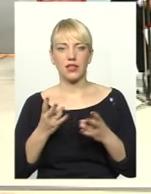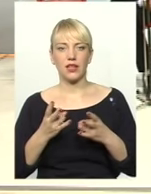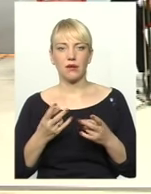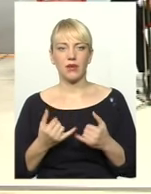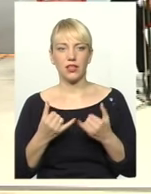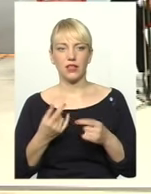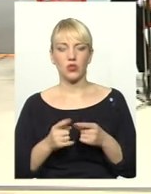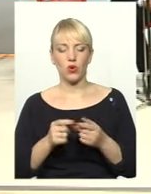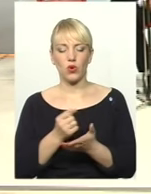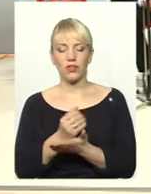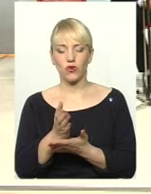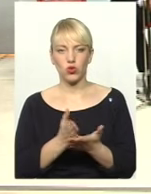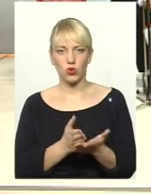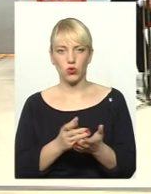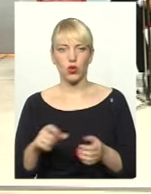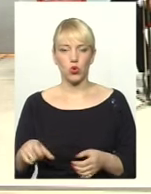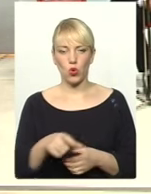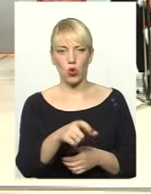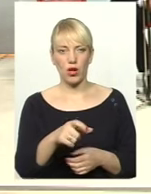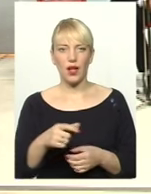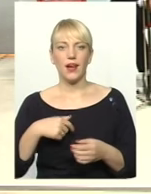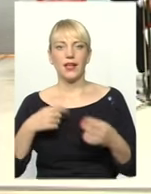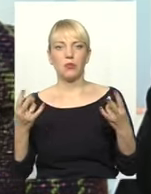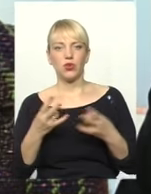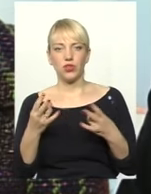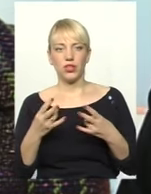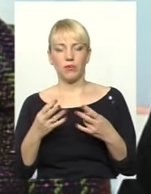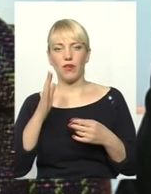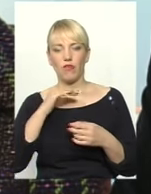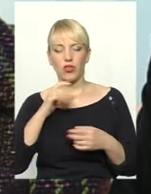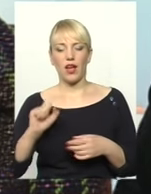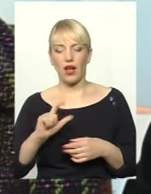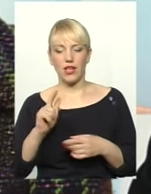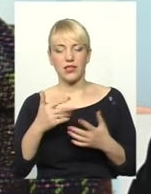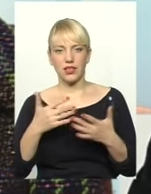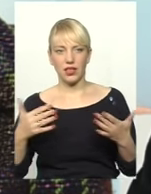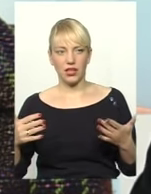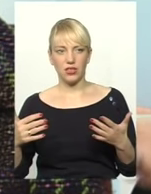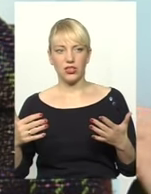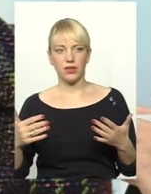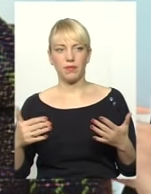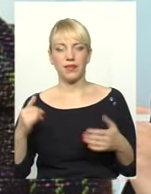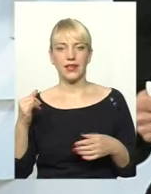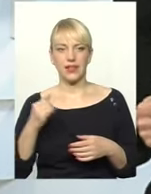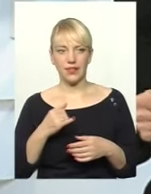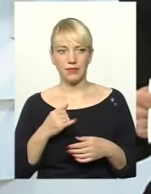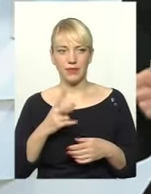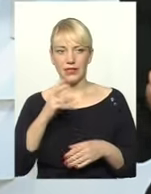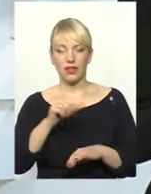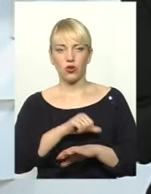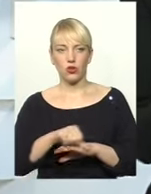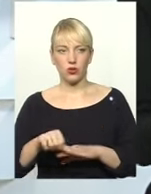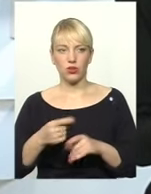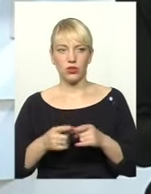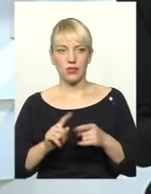інфраструктура, дорога, для цього нам потрібні вода, газ і так далі. Вадим Миколаївичу, за кордоном